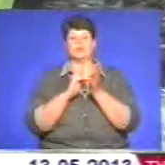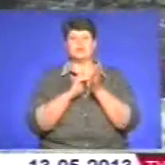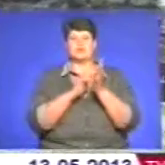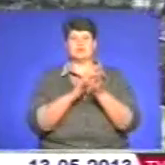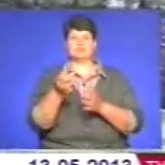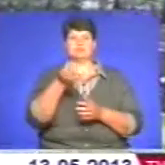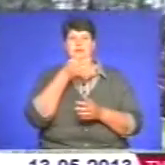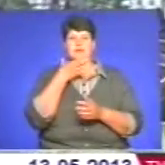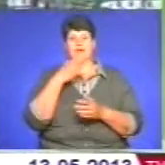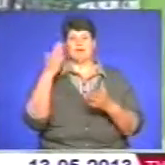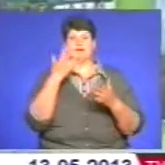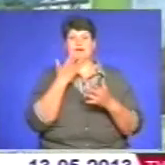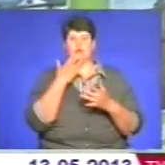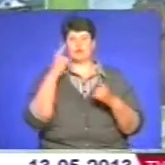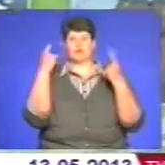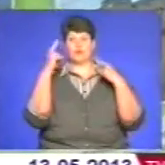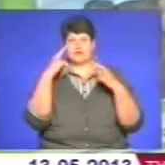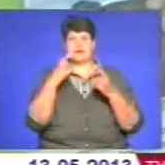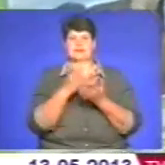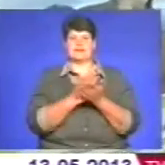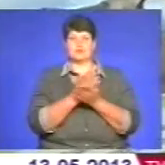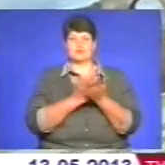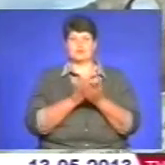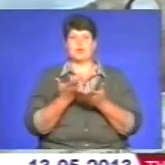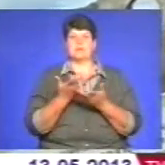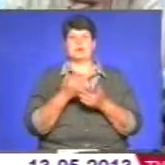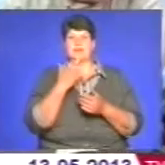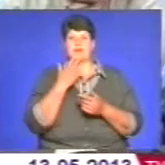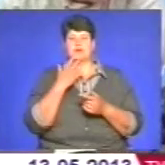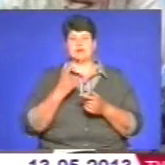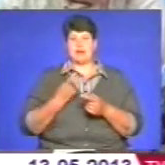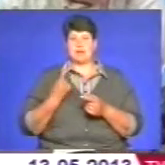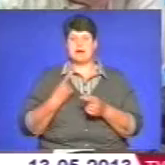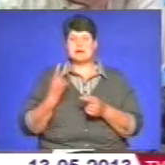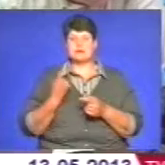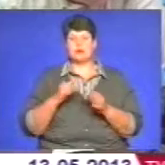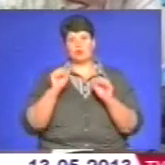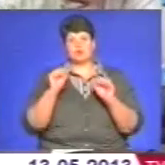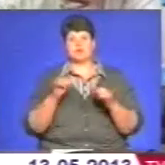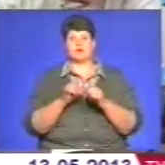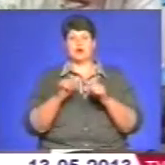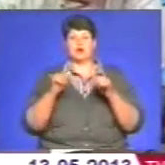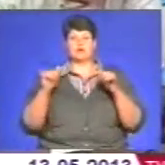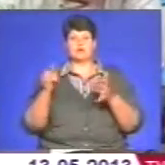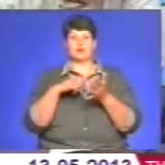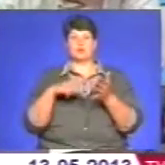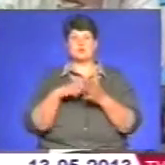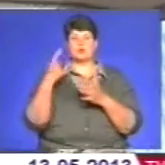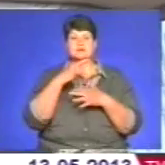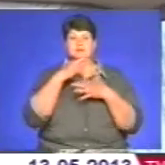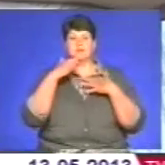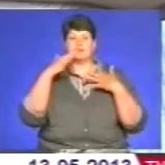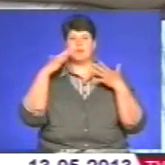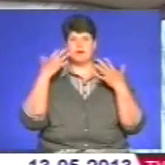народної творчості, сервісного обслуговування, народних ремесел. Можливостей для туристичного розвитку міста і області чимало,